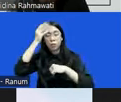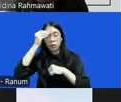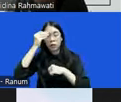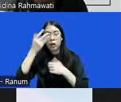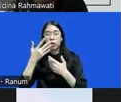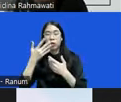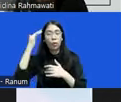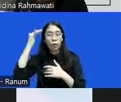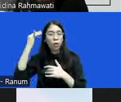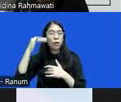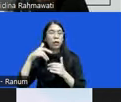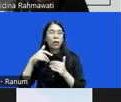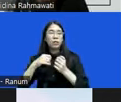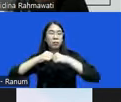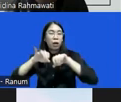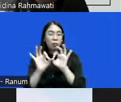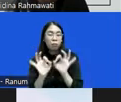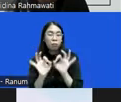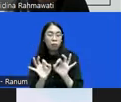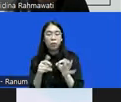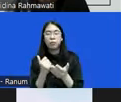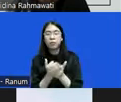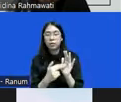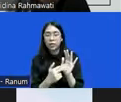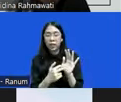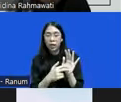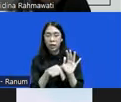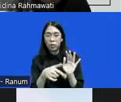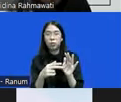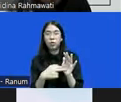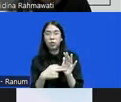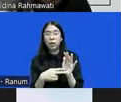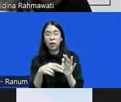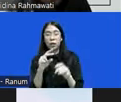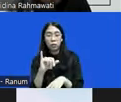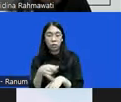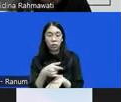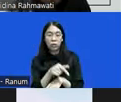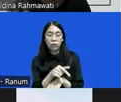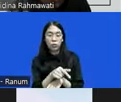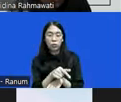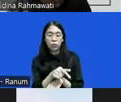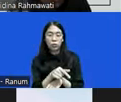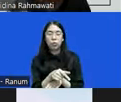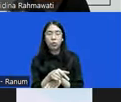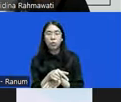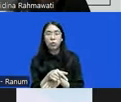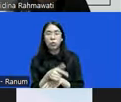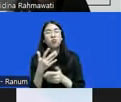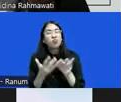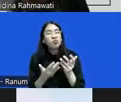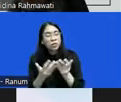akhirnya nilai-nilai itu restoratif jatis itu cendung mungkin